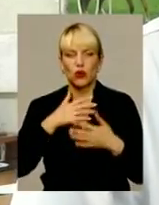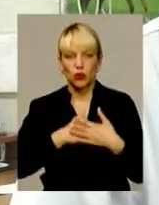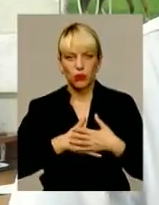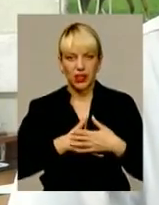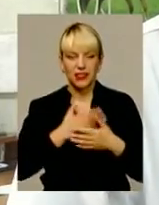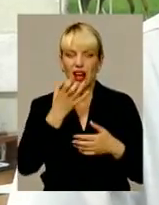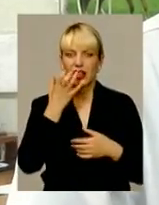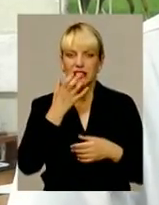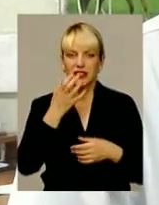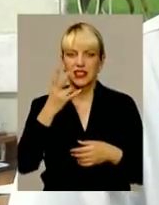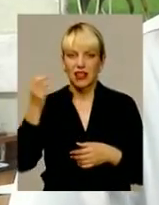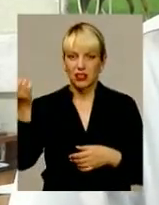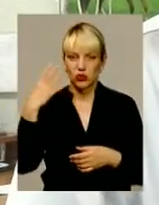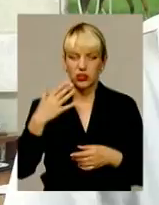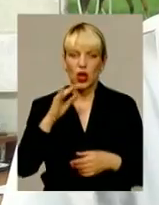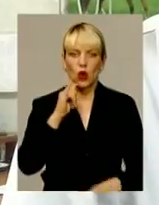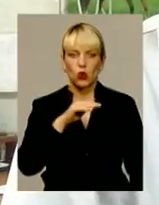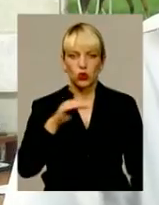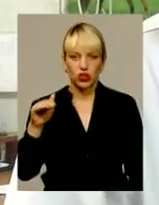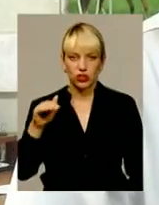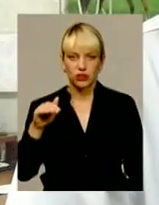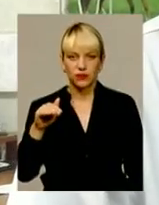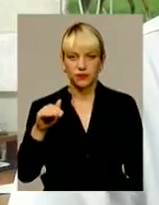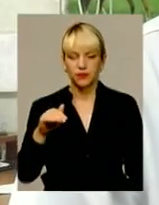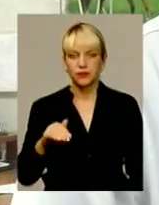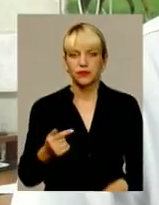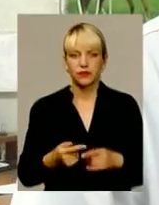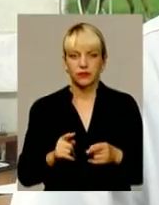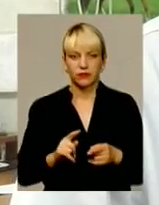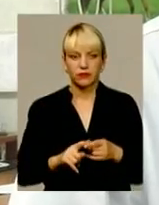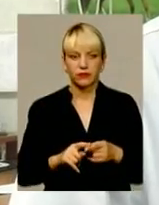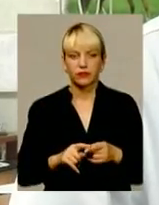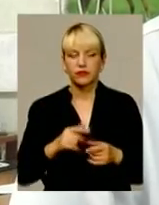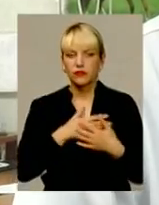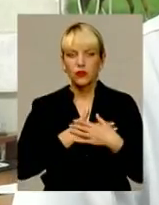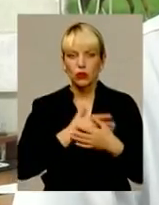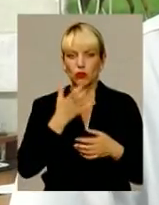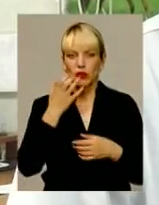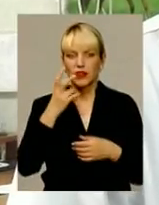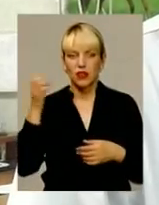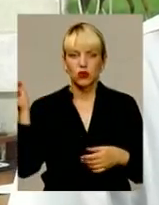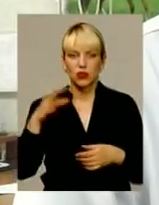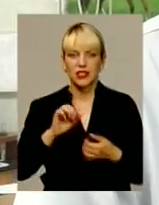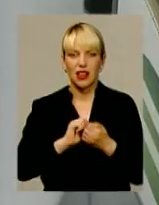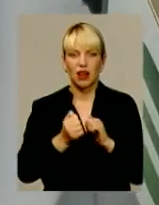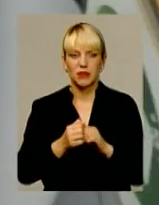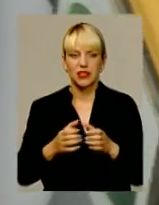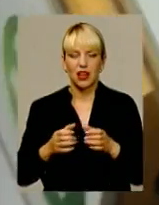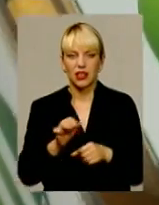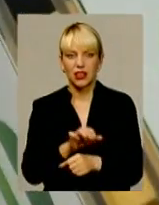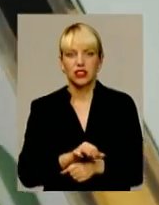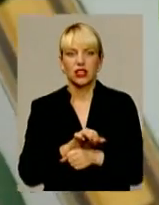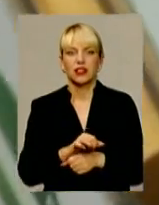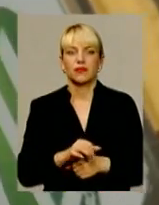досить грітися, в частності там ужі, вони досить люблять прогріватися на сонці, на кам'янцях лежати. В